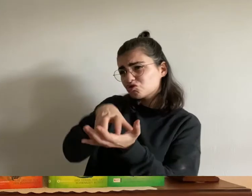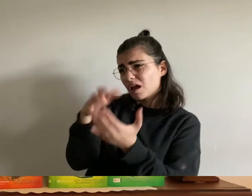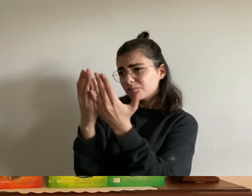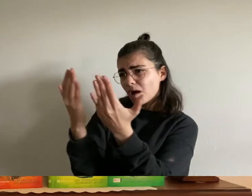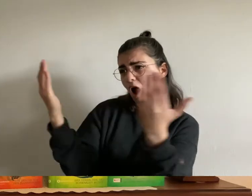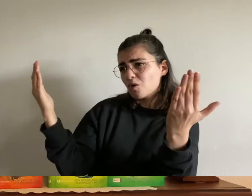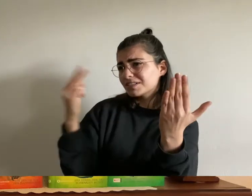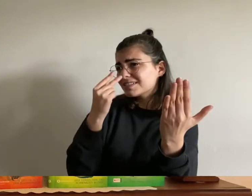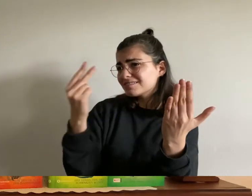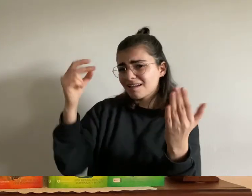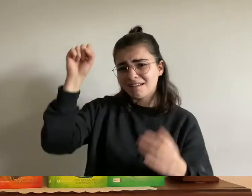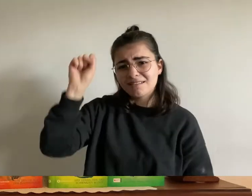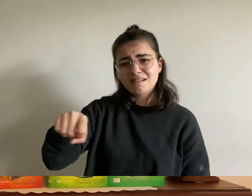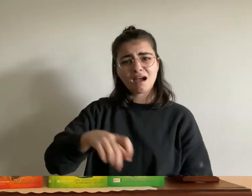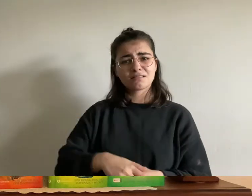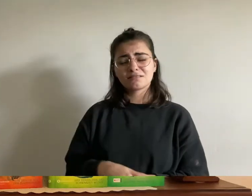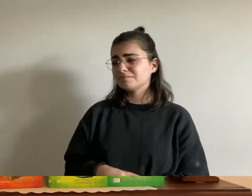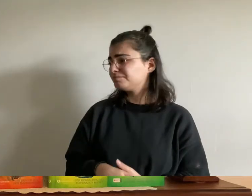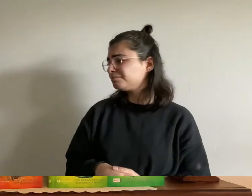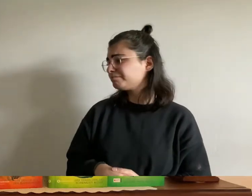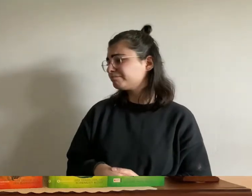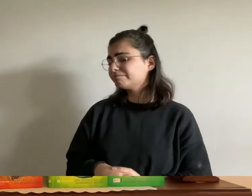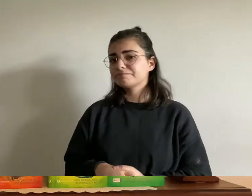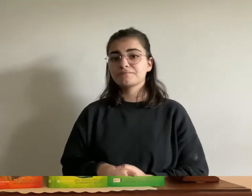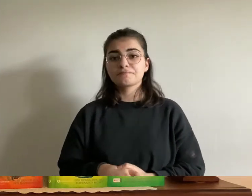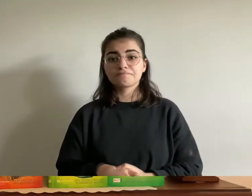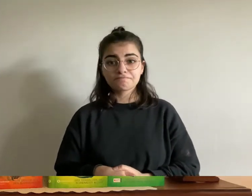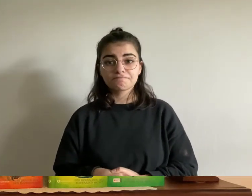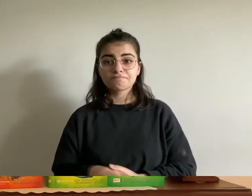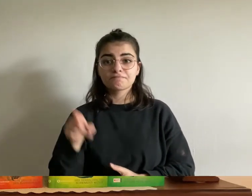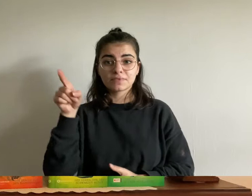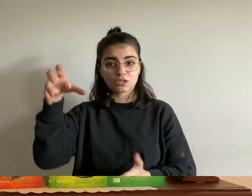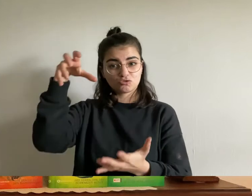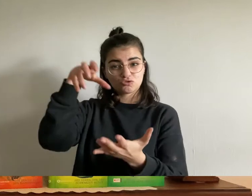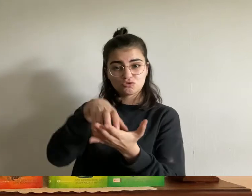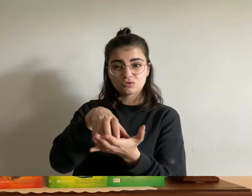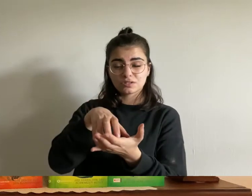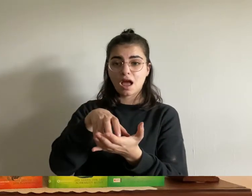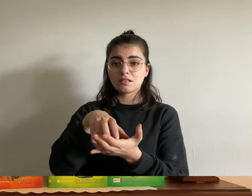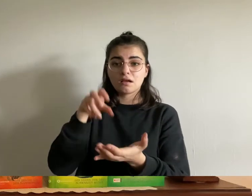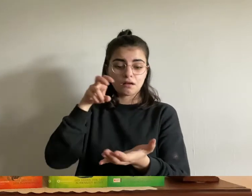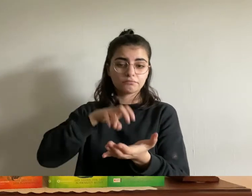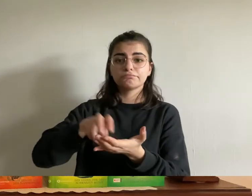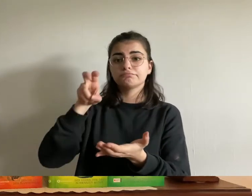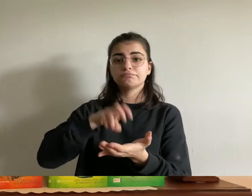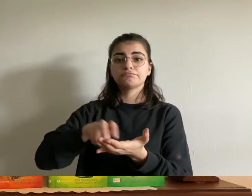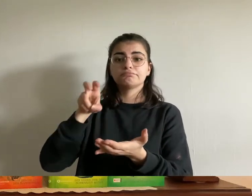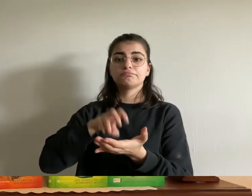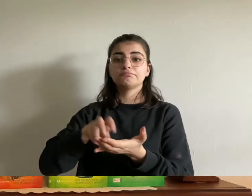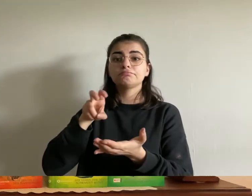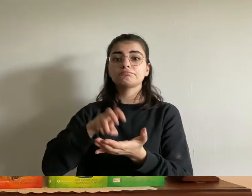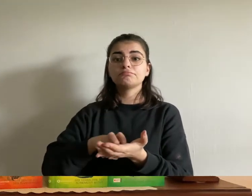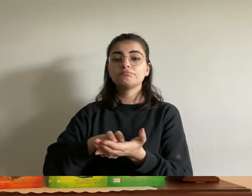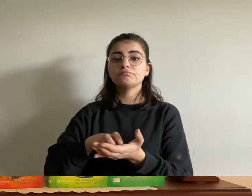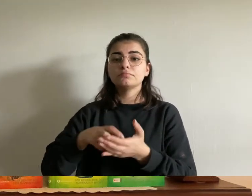erreichten sie bald die kleine stadt am fuße des dunklen gebirges in deren engen gassen sich kleine fachwerkhäuser aneinander